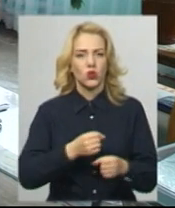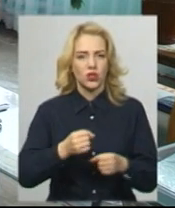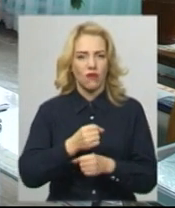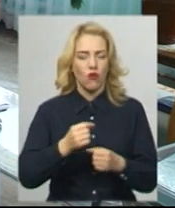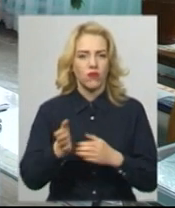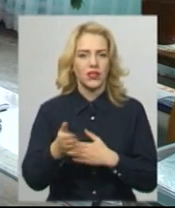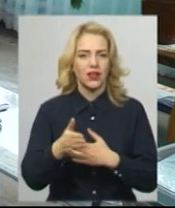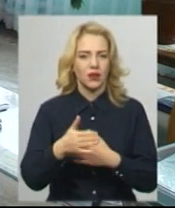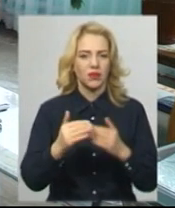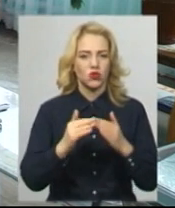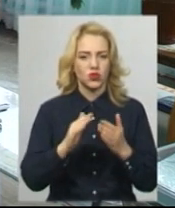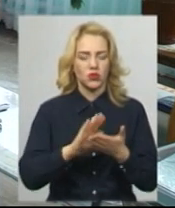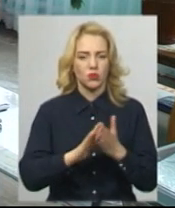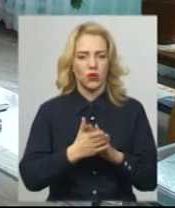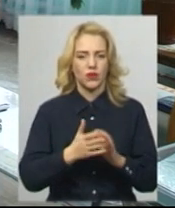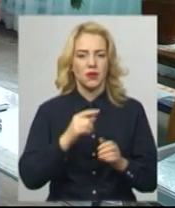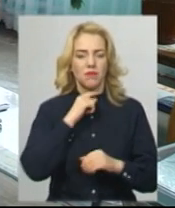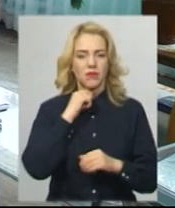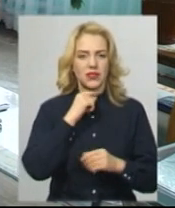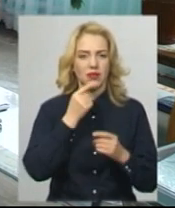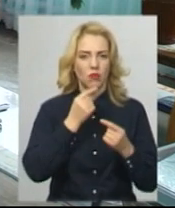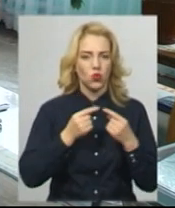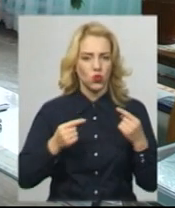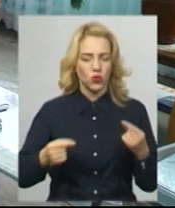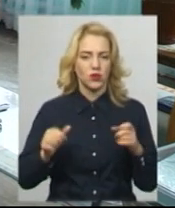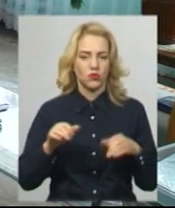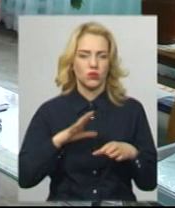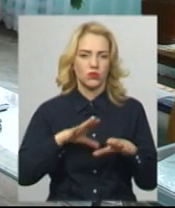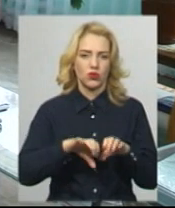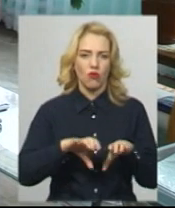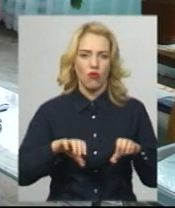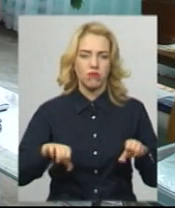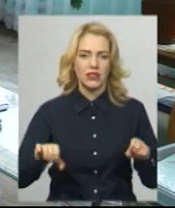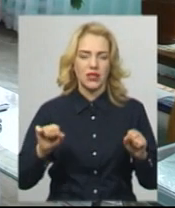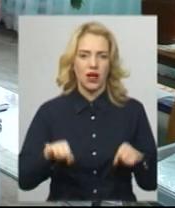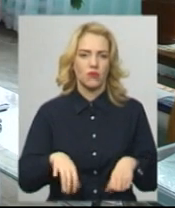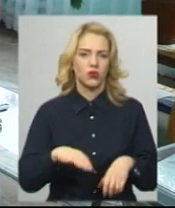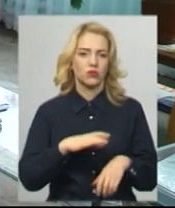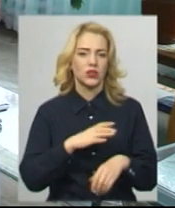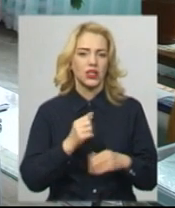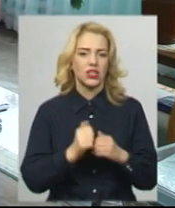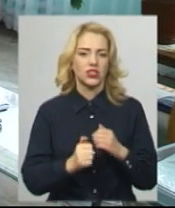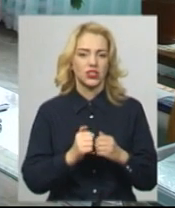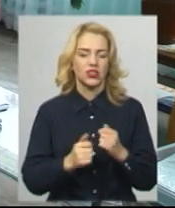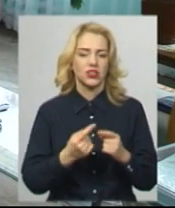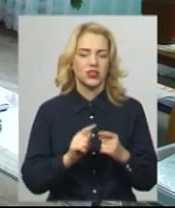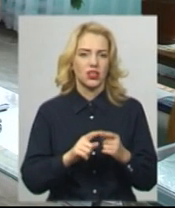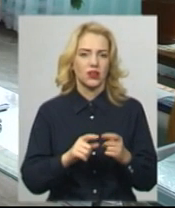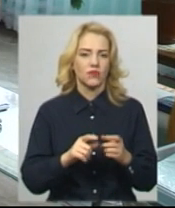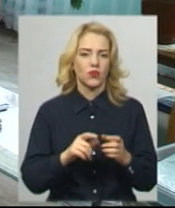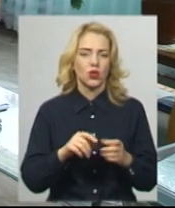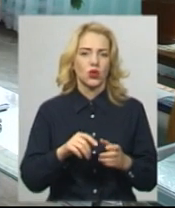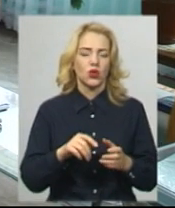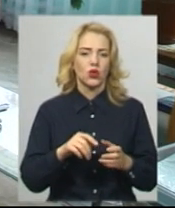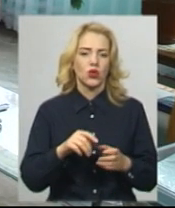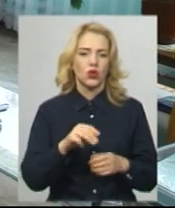умовах. М'ясні продукти – це може бути і колбаса. Найчастіше це все-таки тушунка і